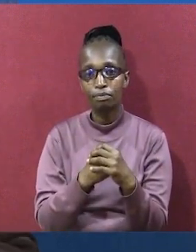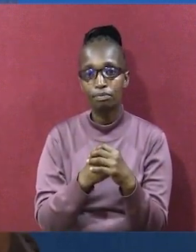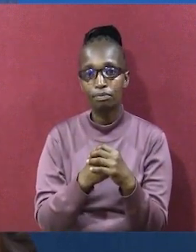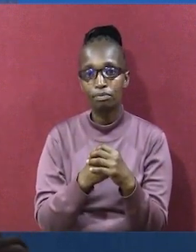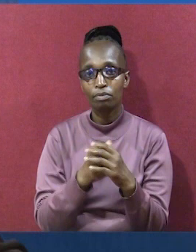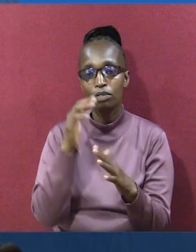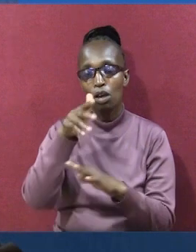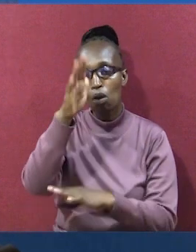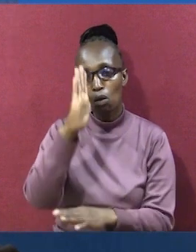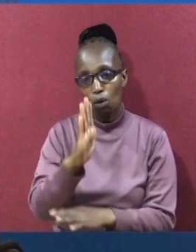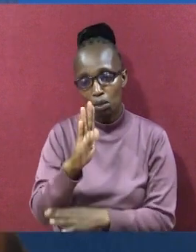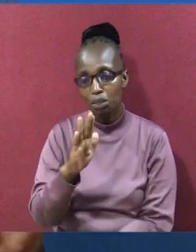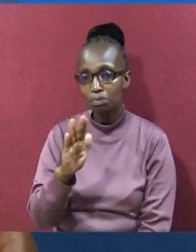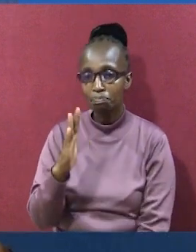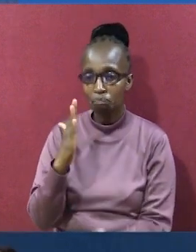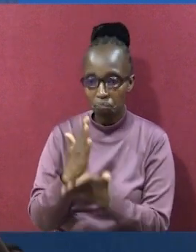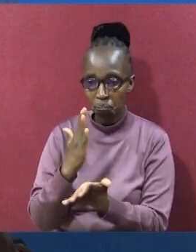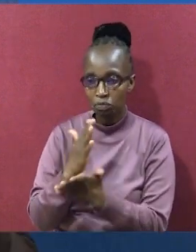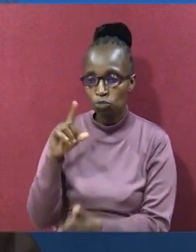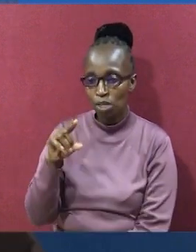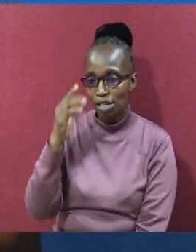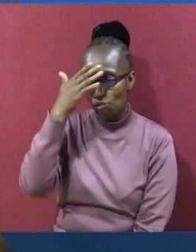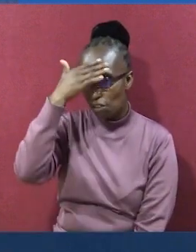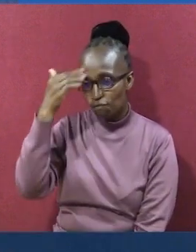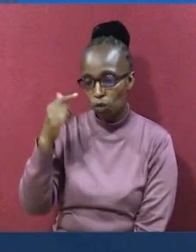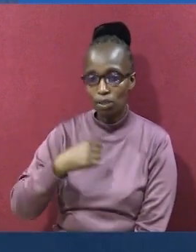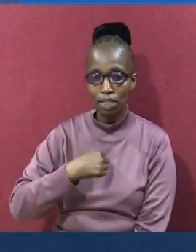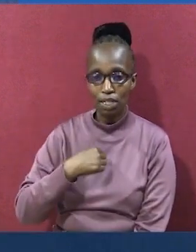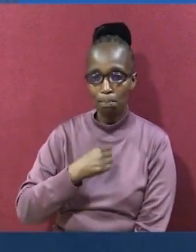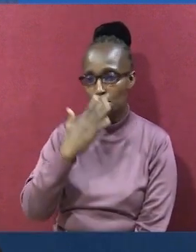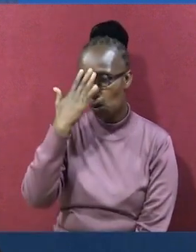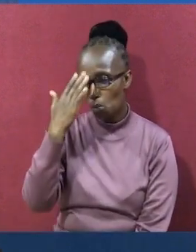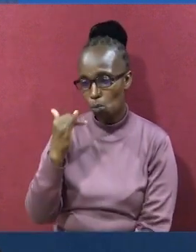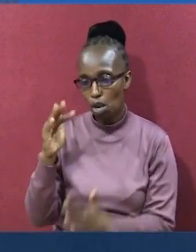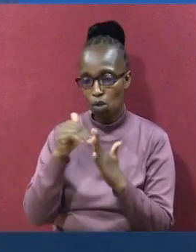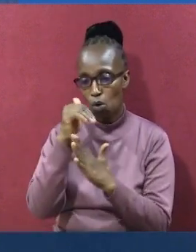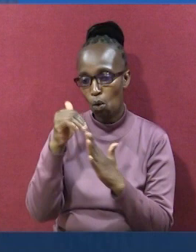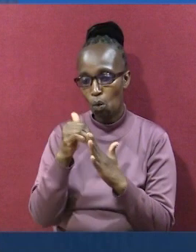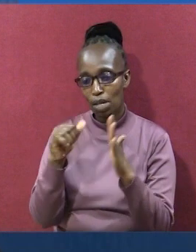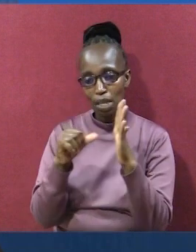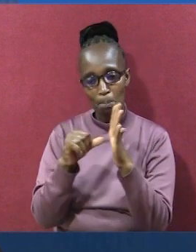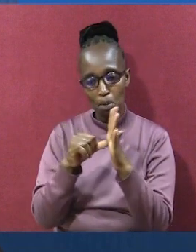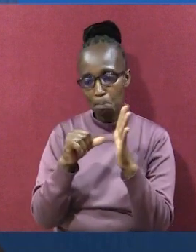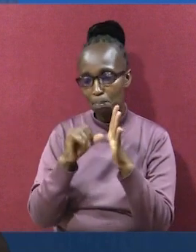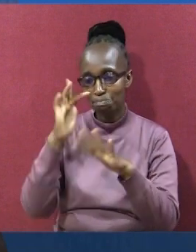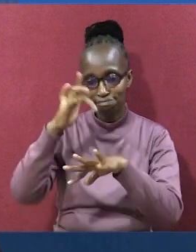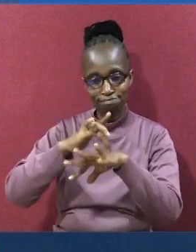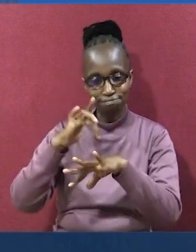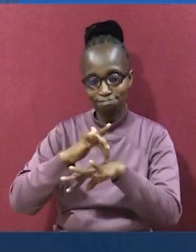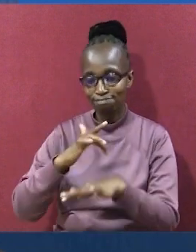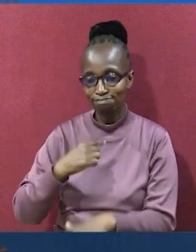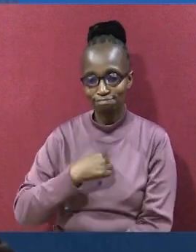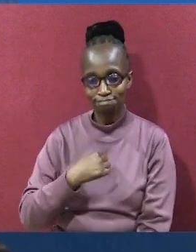nikoibi. Kwani mwenyezi mungu ume nisahawo. Bwana haya ya nipate.